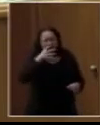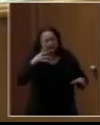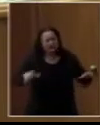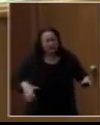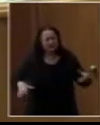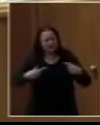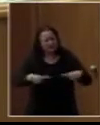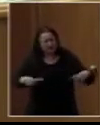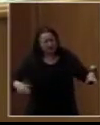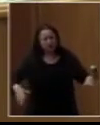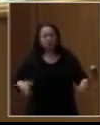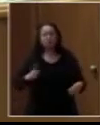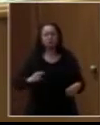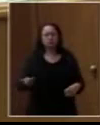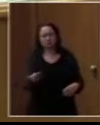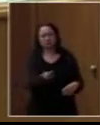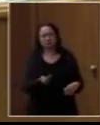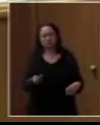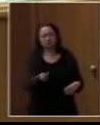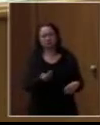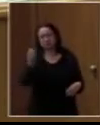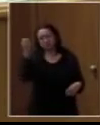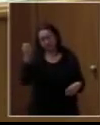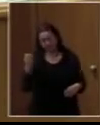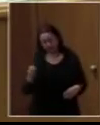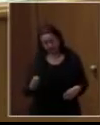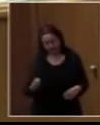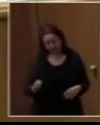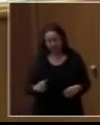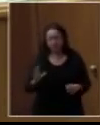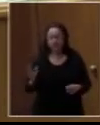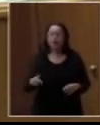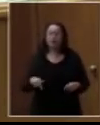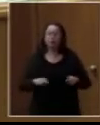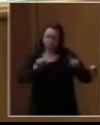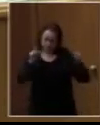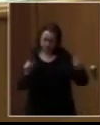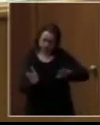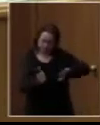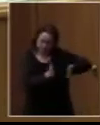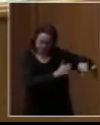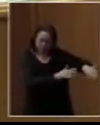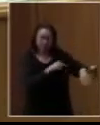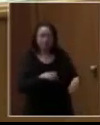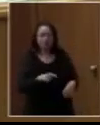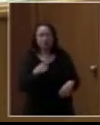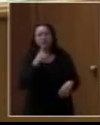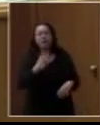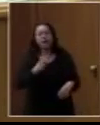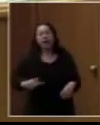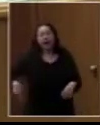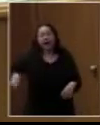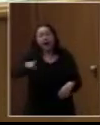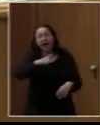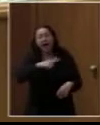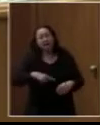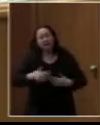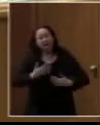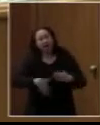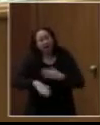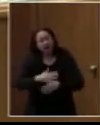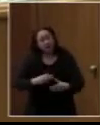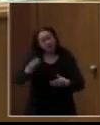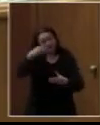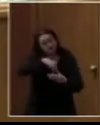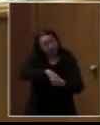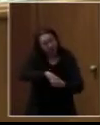Το διπλό στίγμα Αλλιώς θα συνεχίσουν να βολεύουν Και να βολεύονται επίσης από το μύθο της αναπήρκης της στοιχείας Θα συνεχίσουν να είναι φαντάσματα Λοιπόν, το βήμα